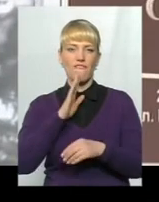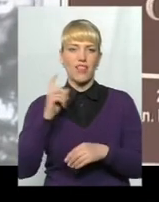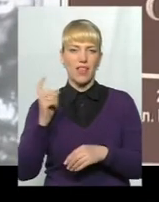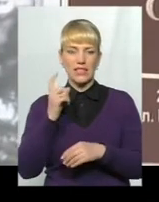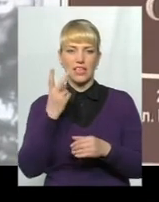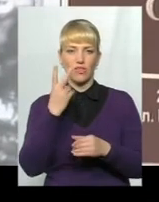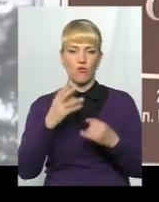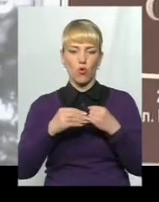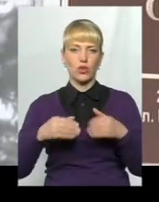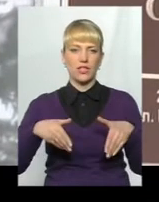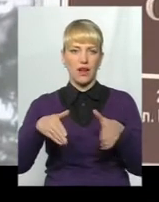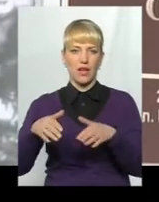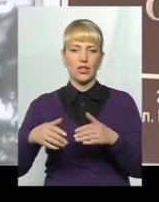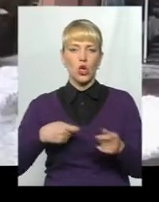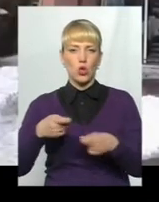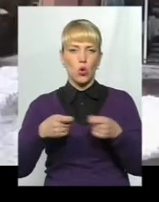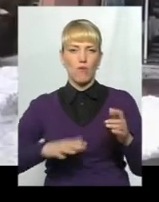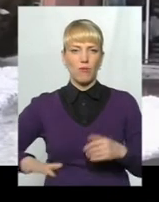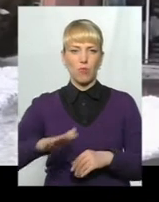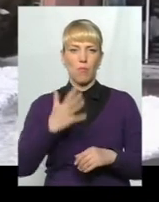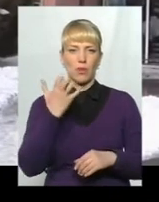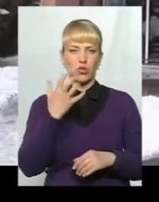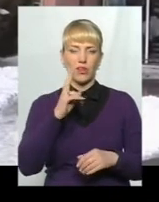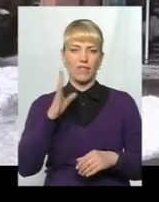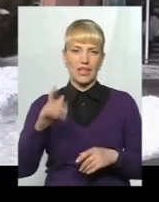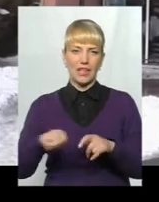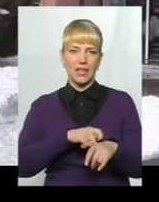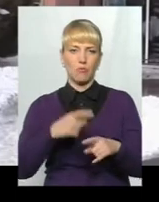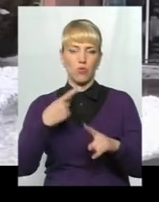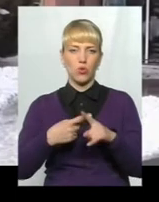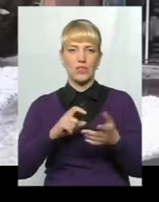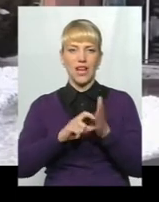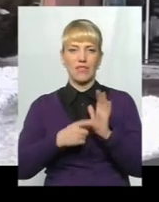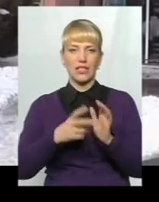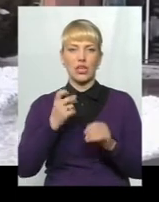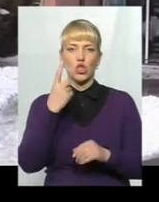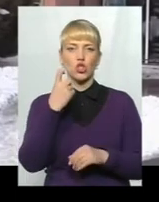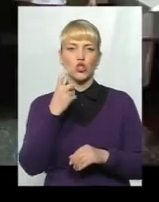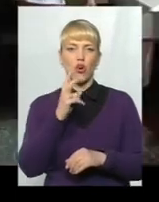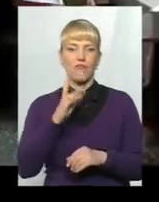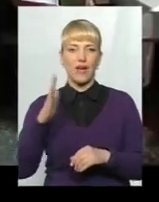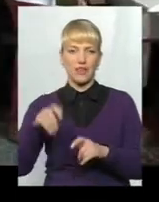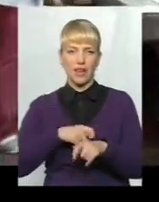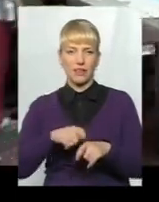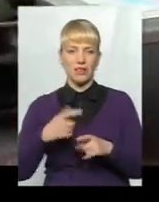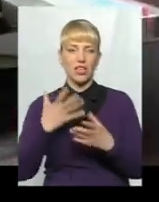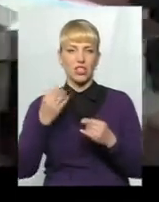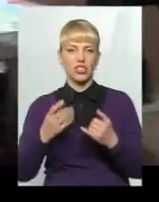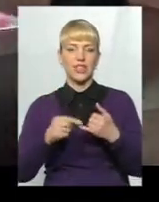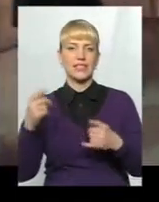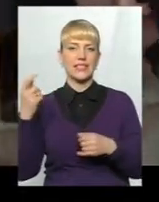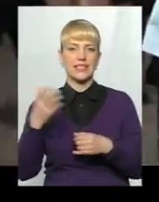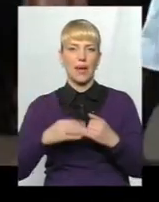ділянок, торгової площі на 500 метрів квадратних, плюс квартири на 100 квадратів. А ще володіє землею у